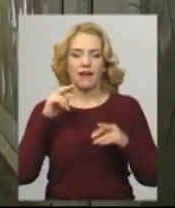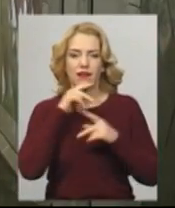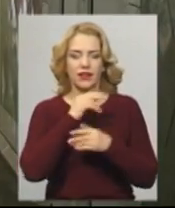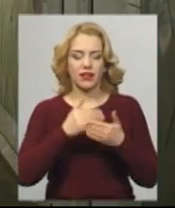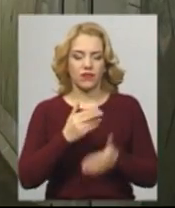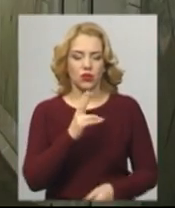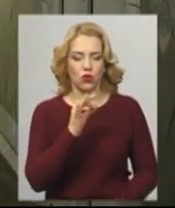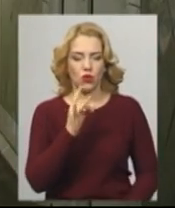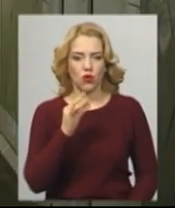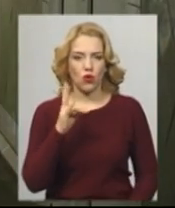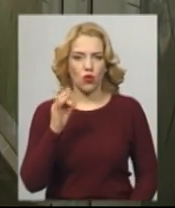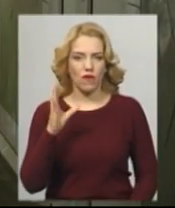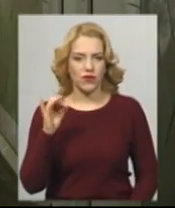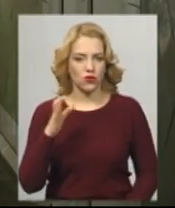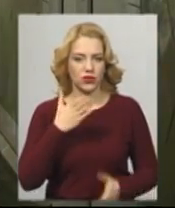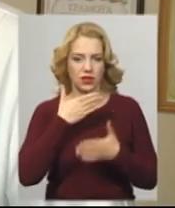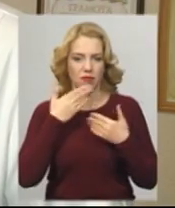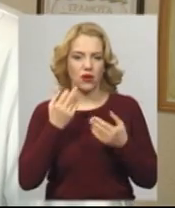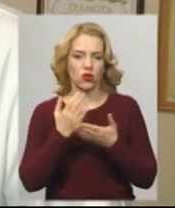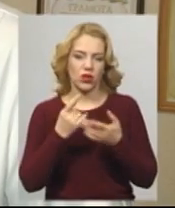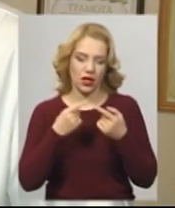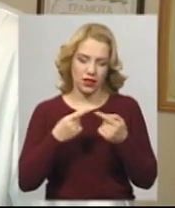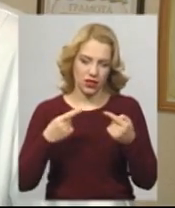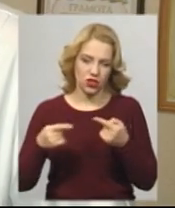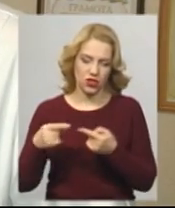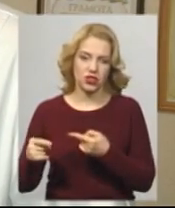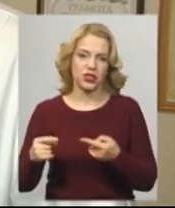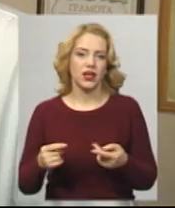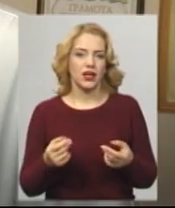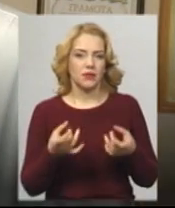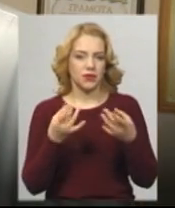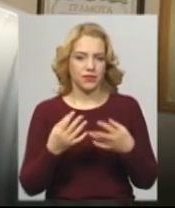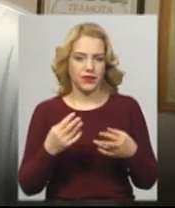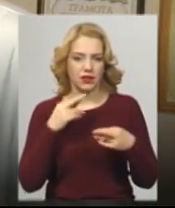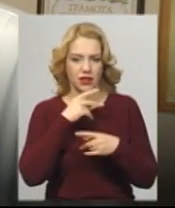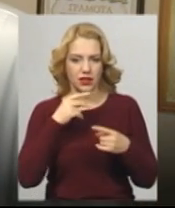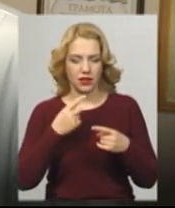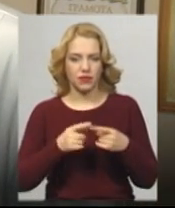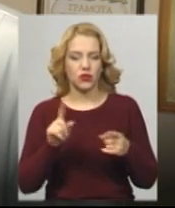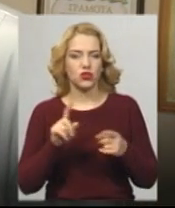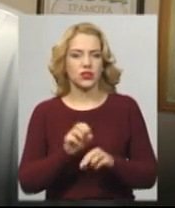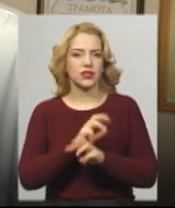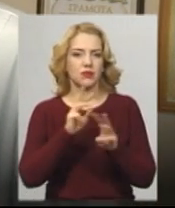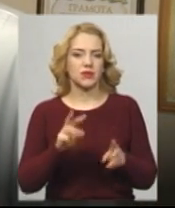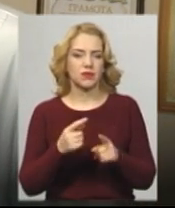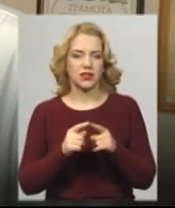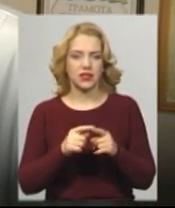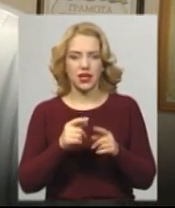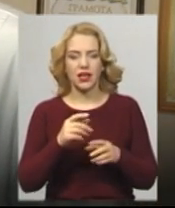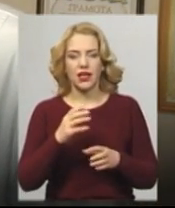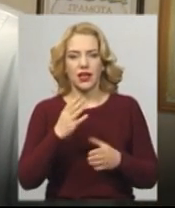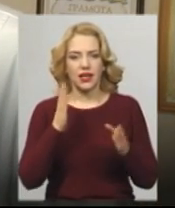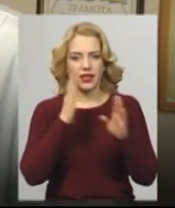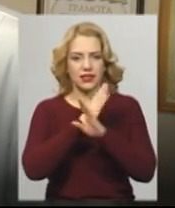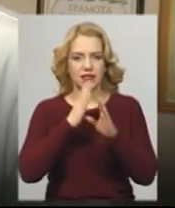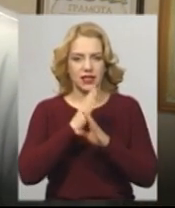спеціальна терапія, яку мають змогу надавати в обласному центрі. На сьогодні ми забезпечені. Що основне при лікуванні таких хворих? Це киснева терапія.